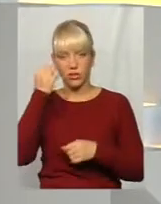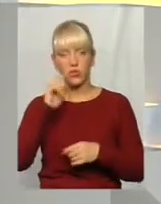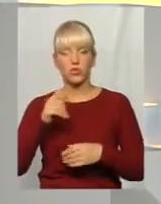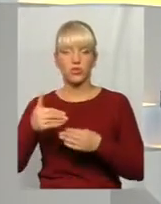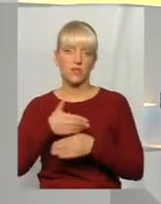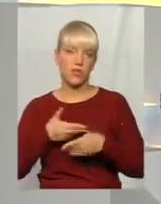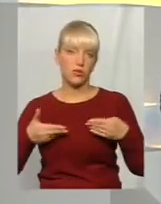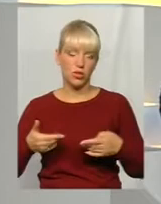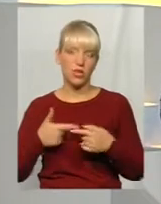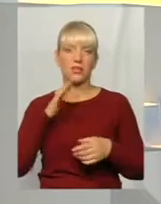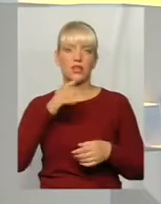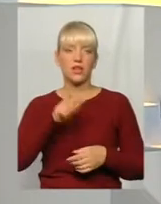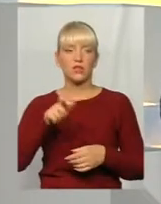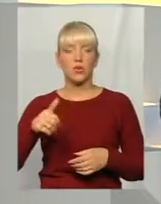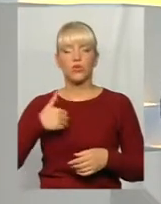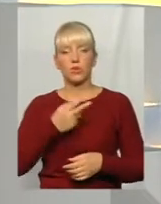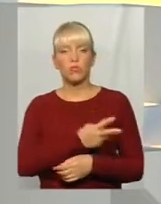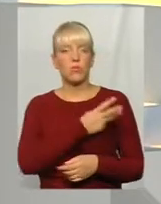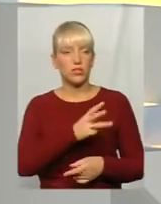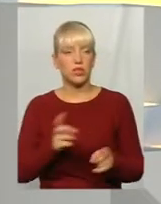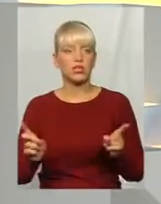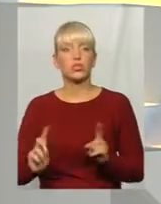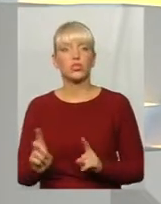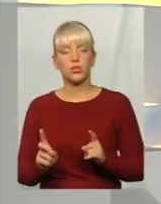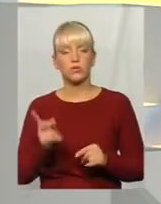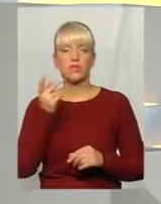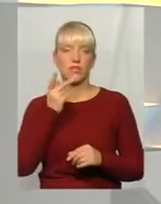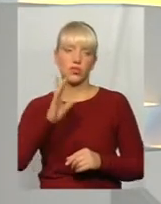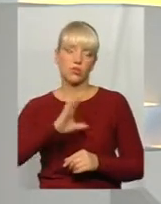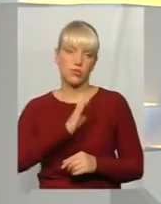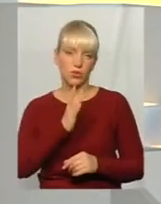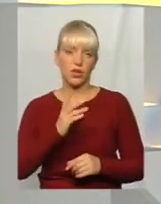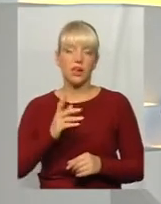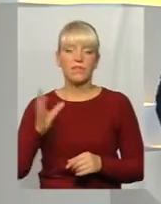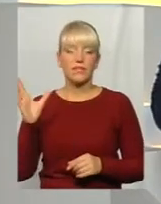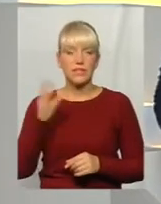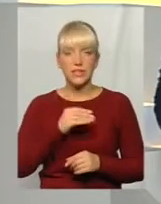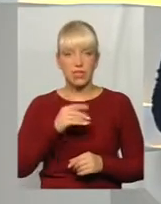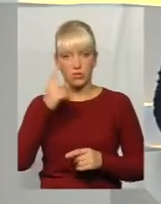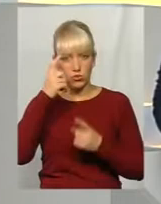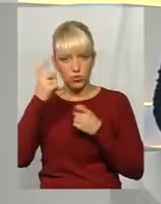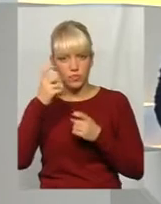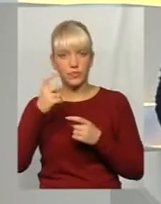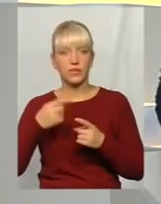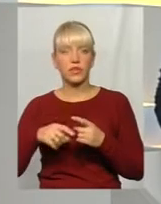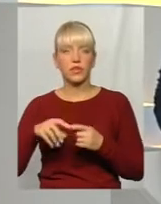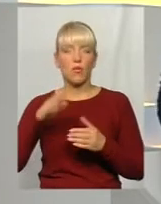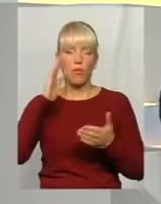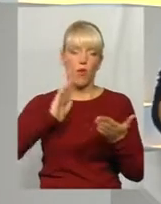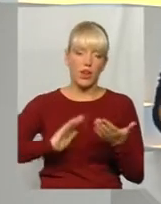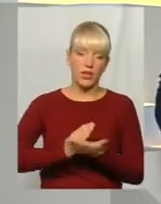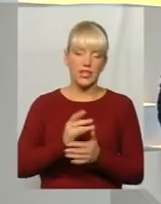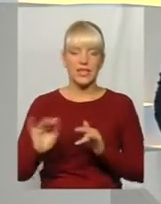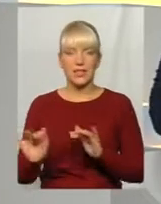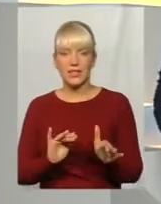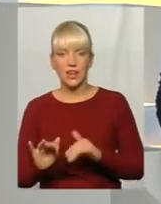телеглядачам хочемо побажати, щоб завжди були у курсі інформаційної політики, діяльності і